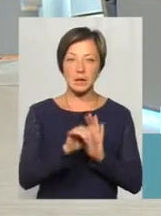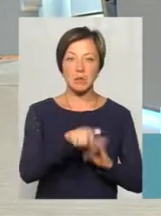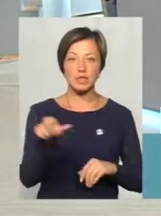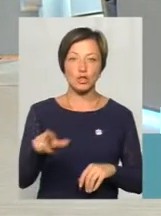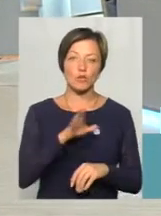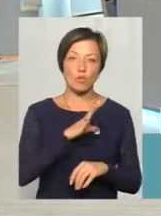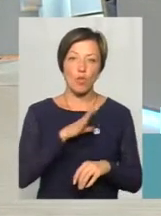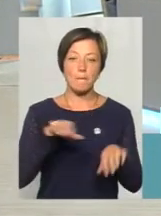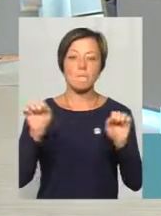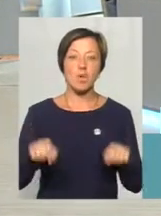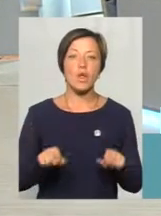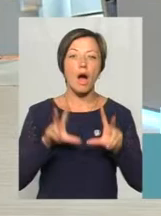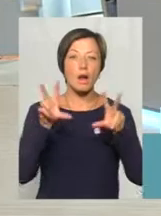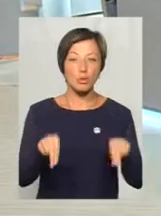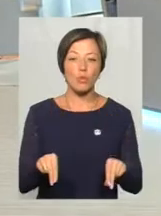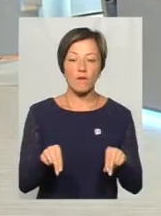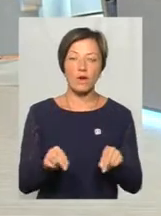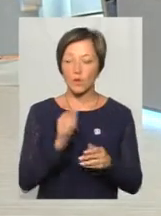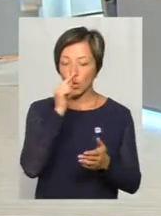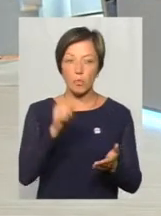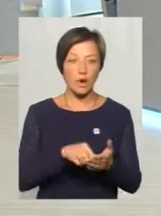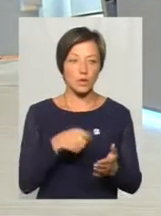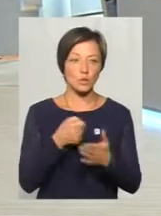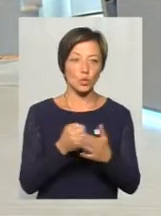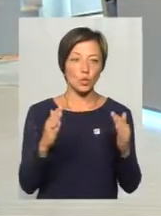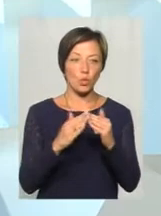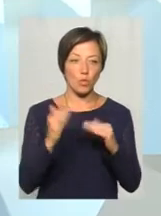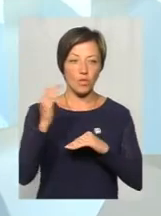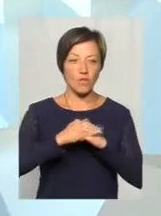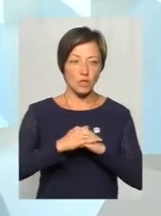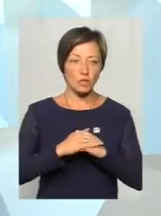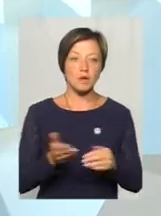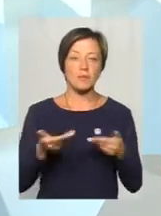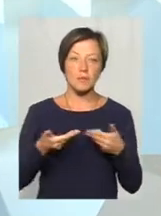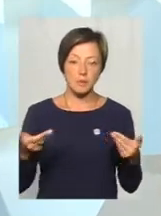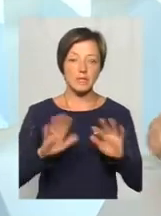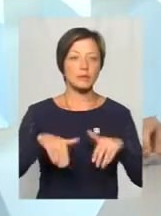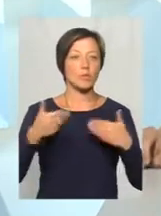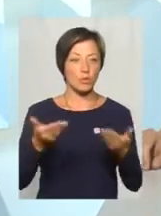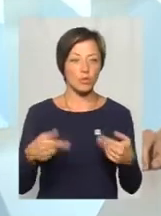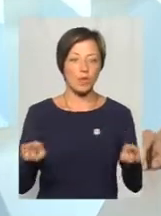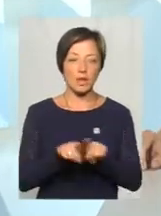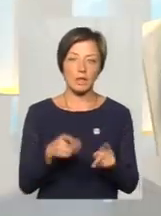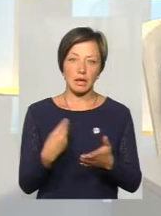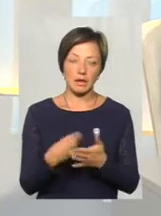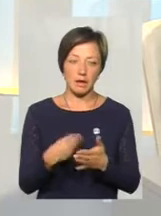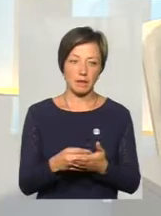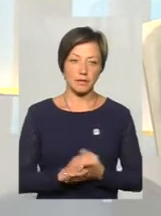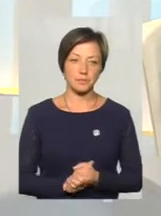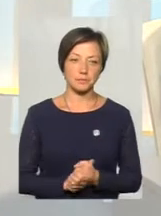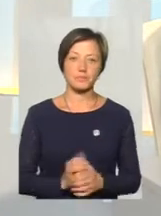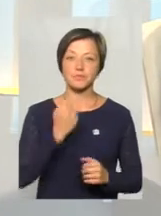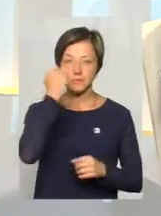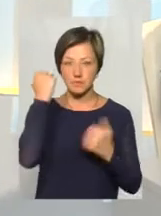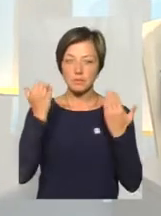могли гарантовано добратися додому ввечері, ми і запропонували такий тариф. Дякую,